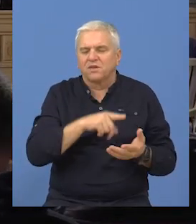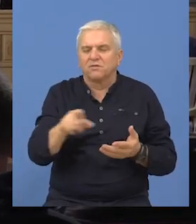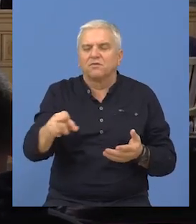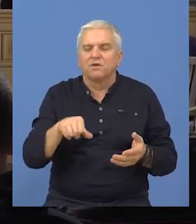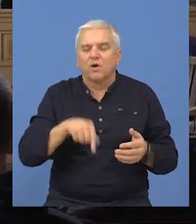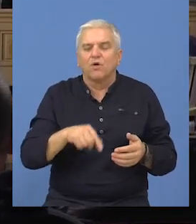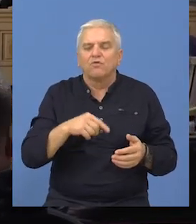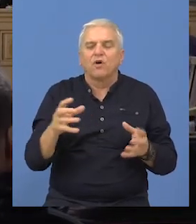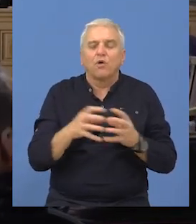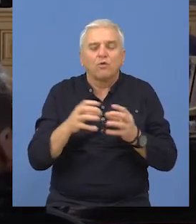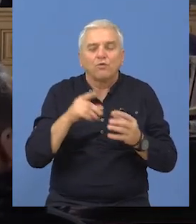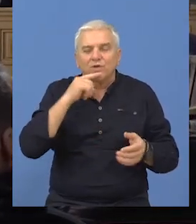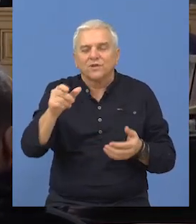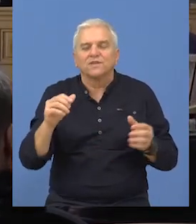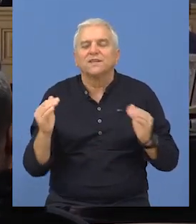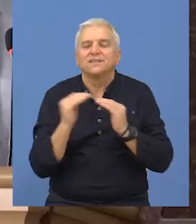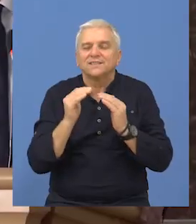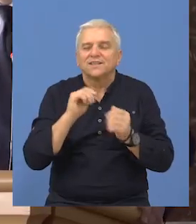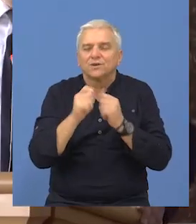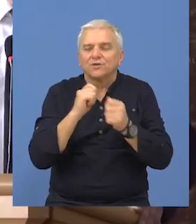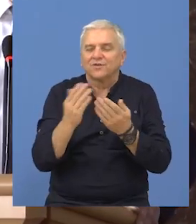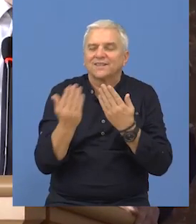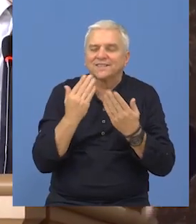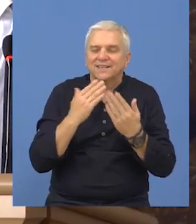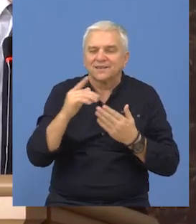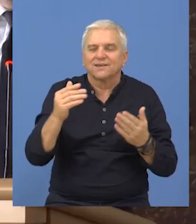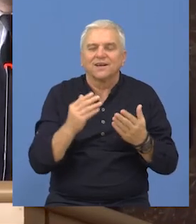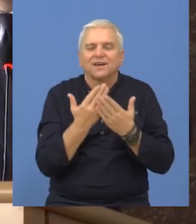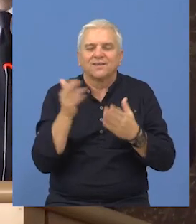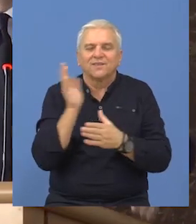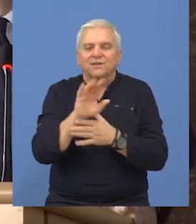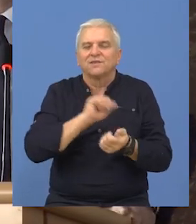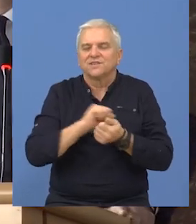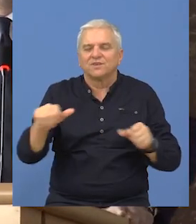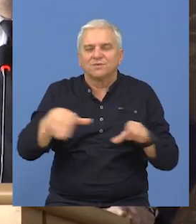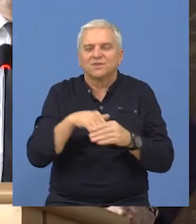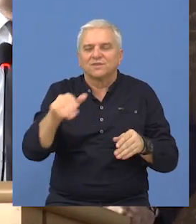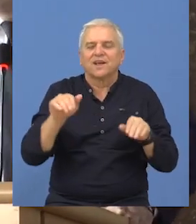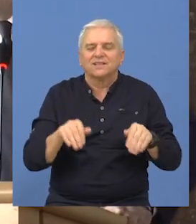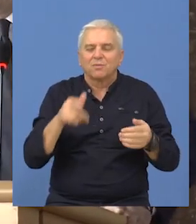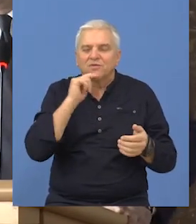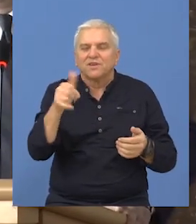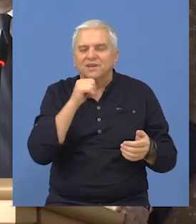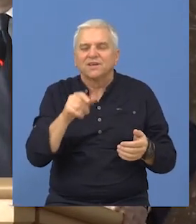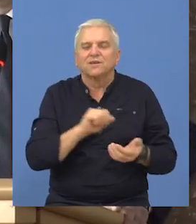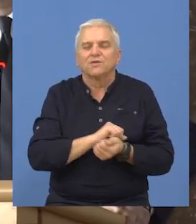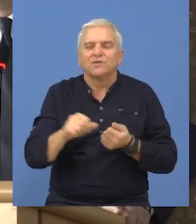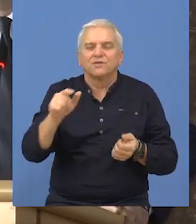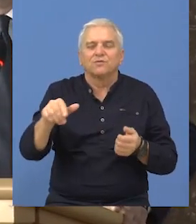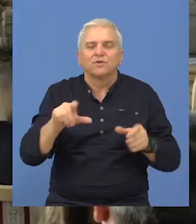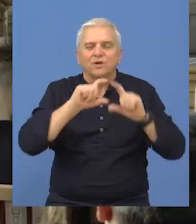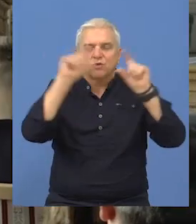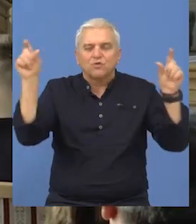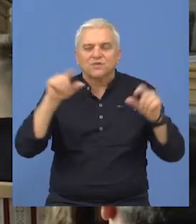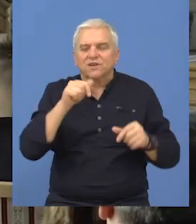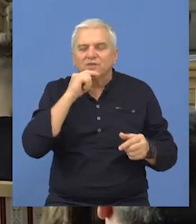kraja 19. i u tom kolektivnom ugovoru stoji što smo i dogovorili na sastanku, na zboru sa svim zaposlenim opresu ustavi, da se